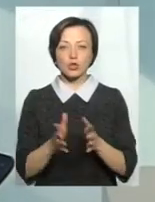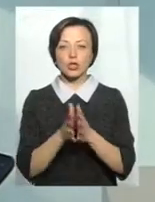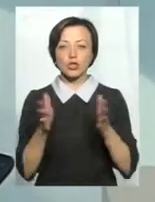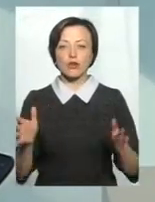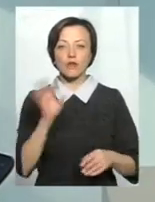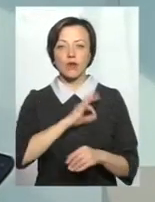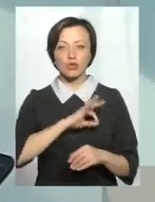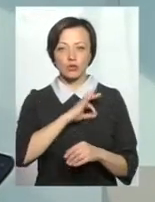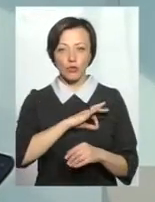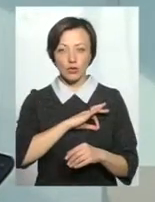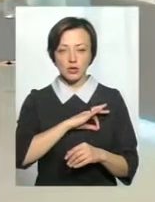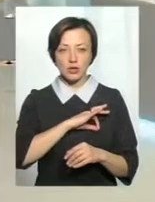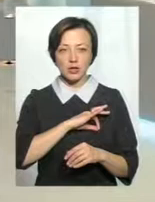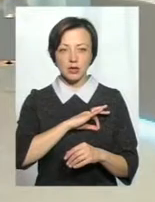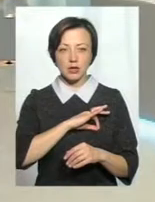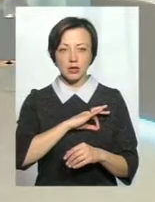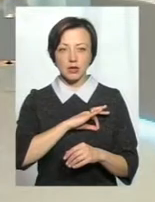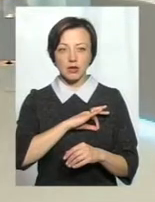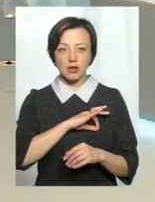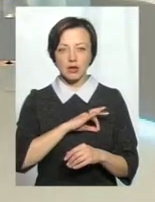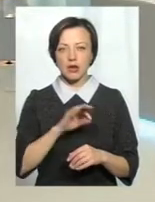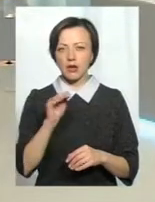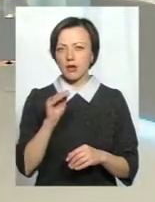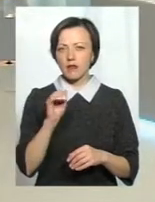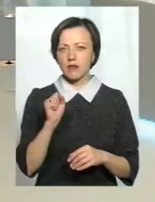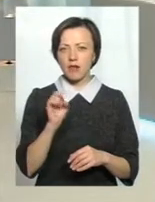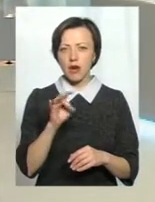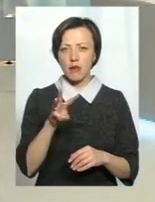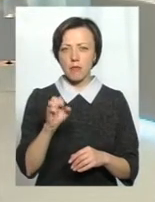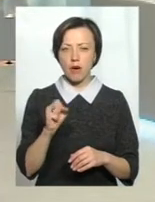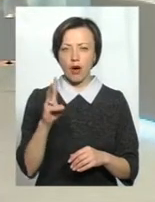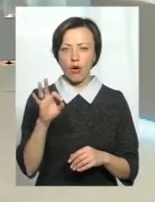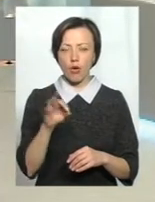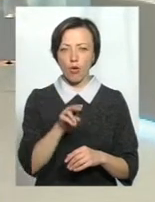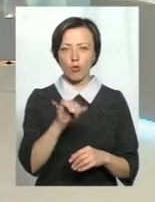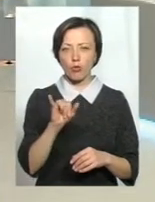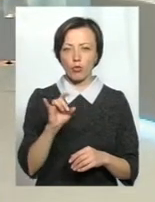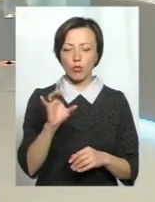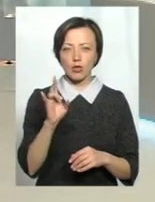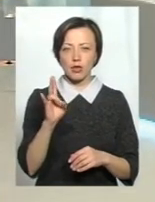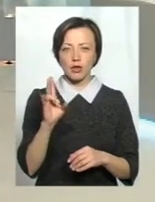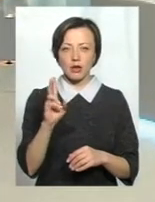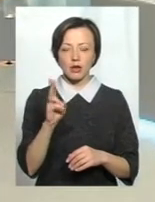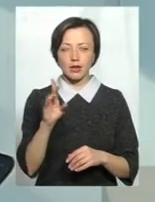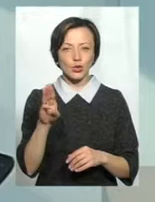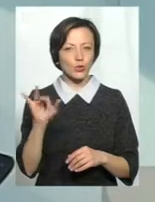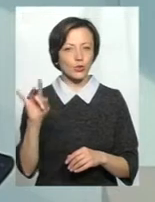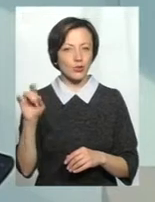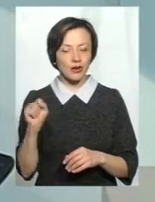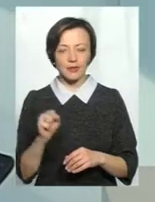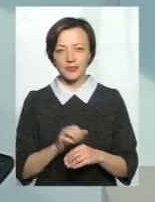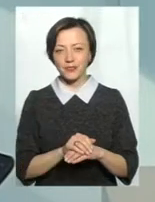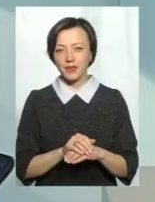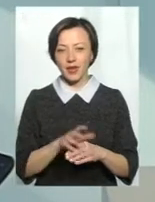використовується фармакопунктура, тобто введення ліків